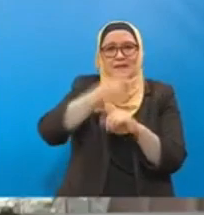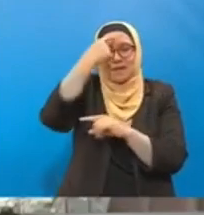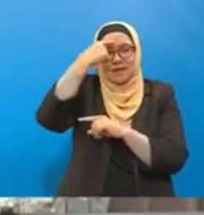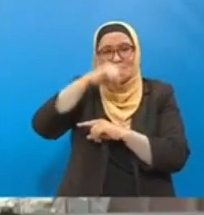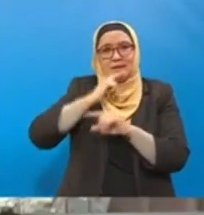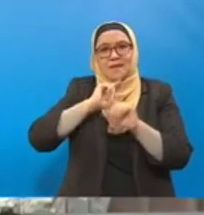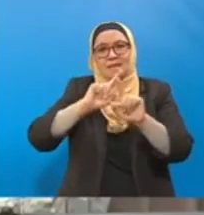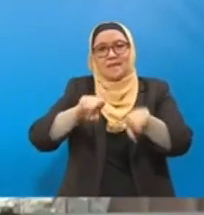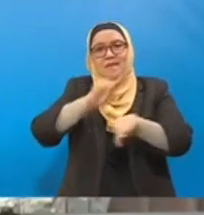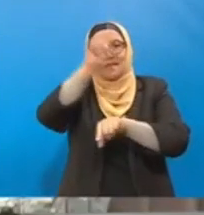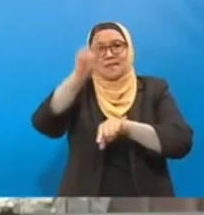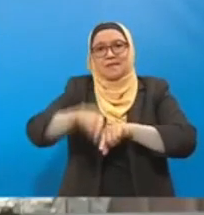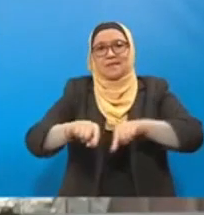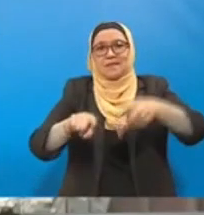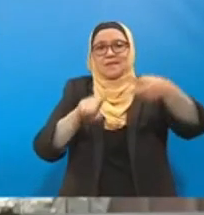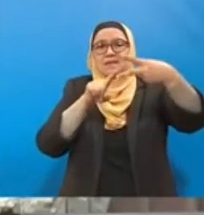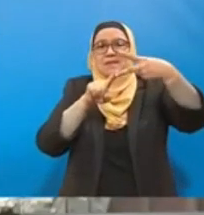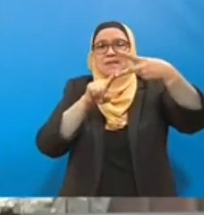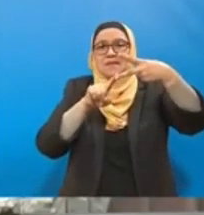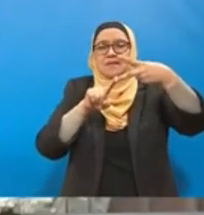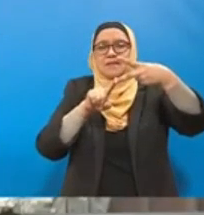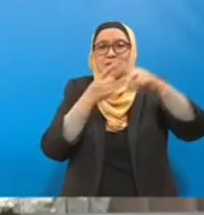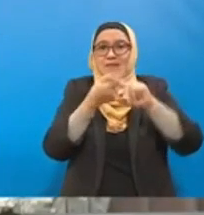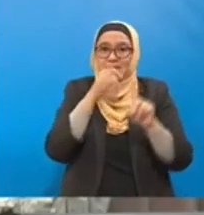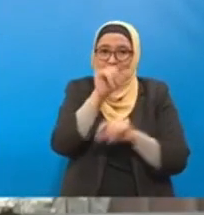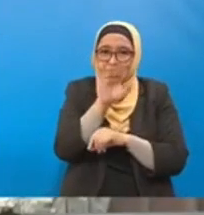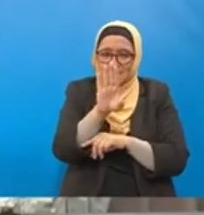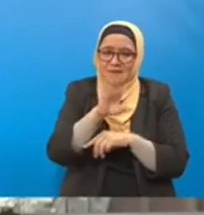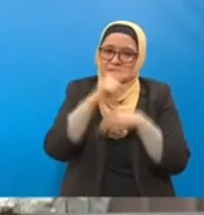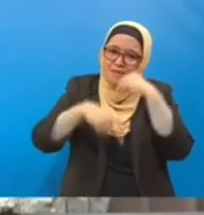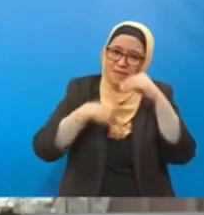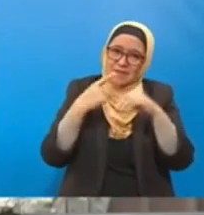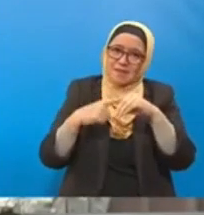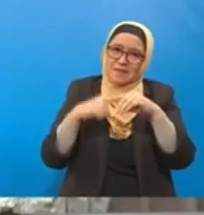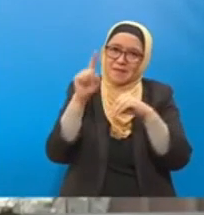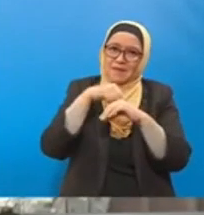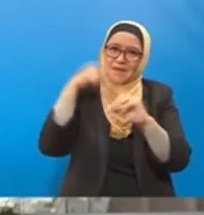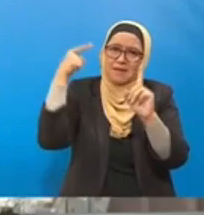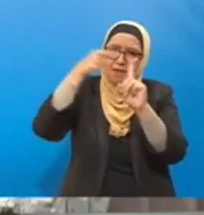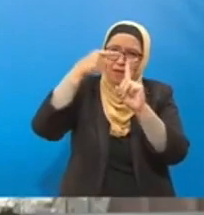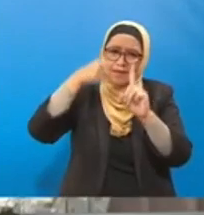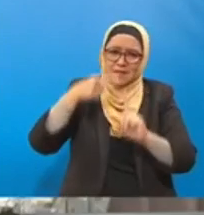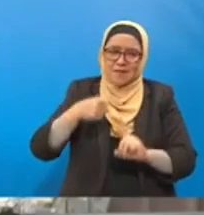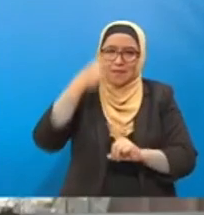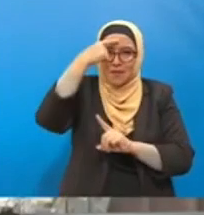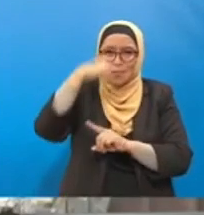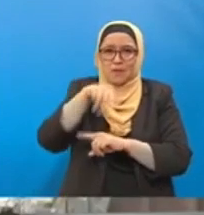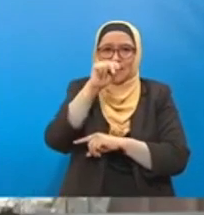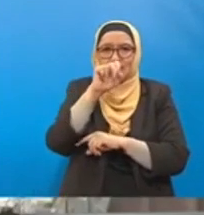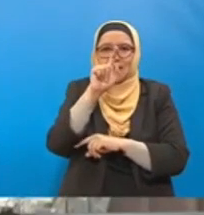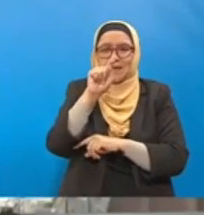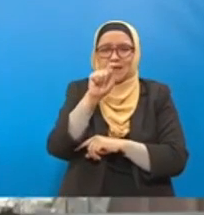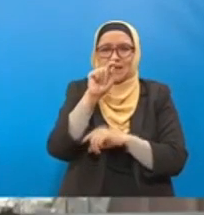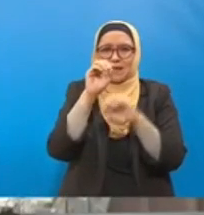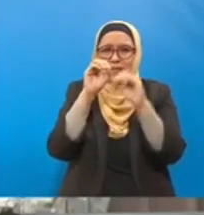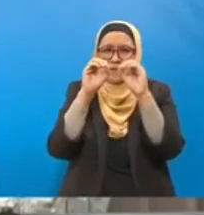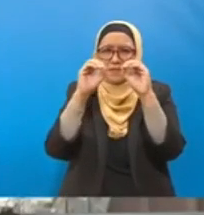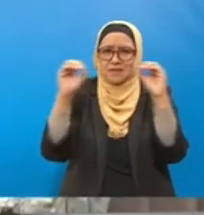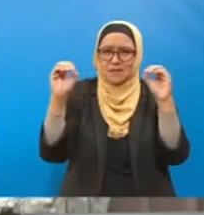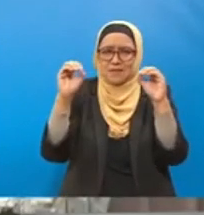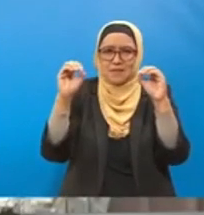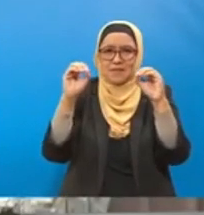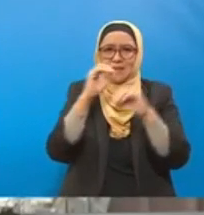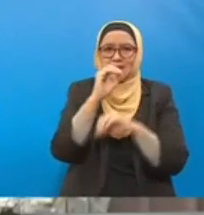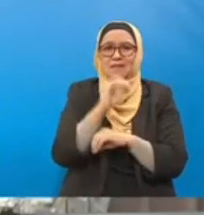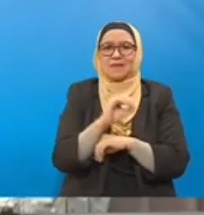soalan yang dibangkitkan oleh yang berhormat berkaitan dengan sasaran untuk mencapai net zero karbon sebagaimana